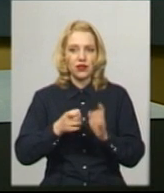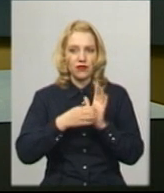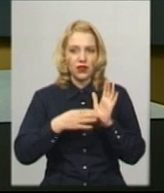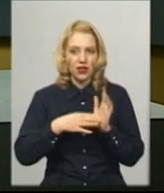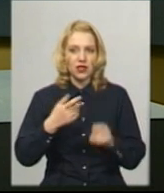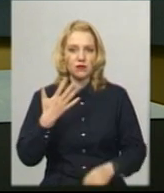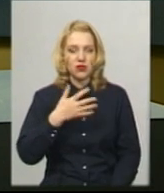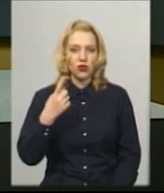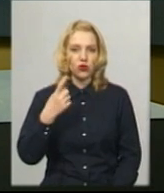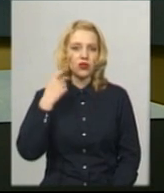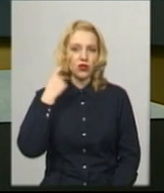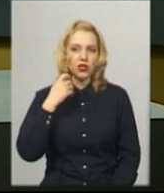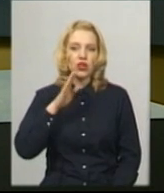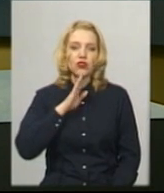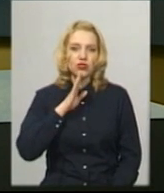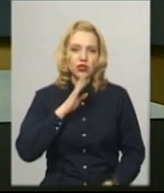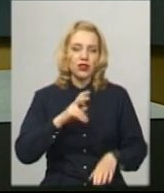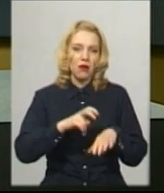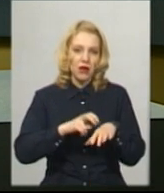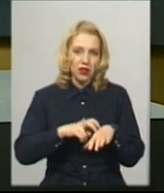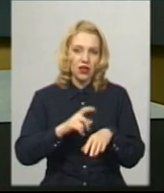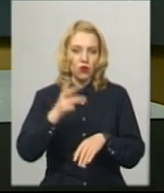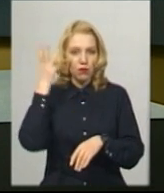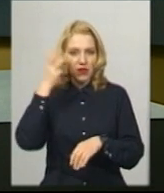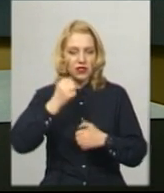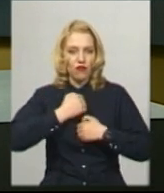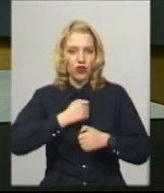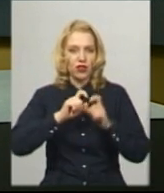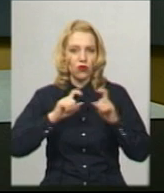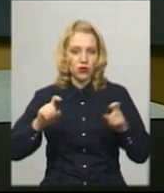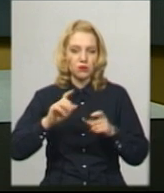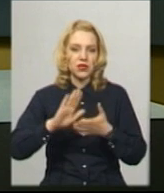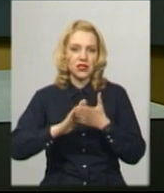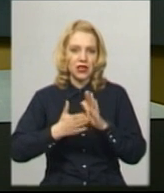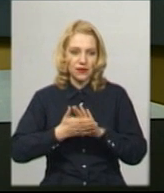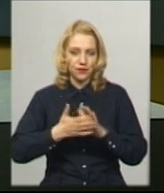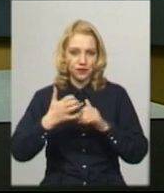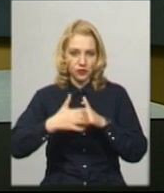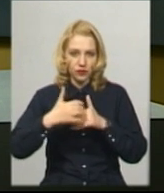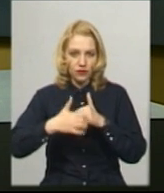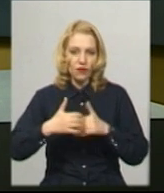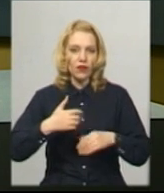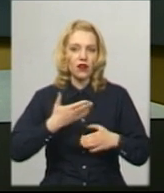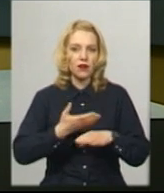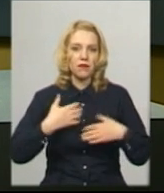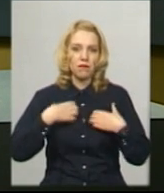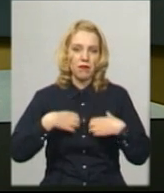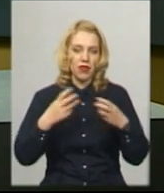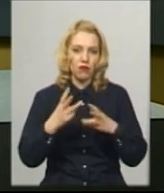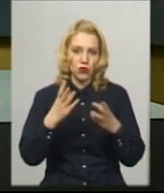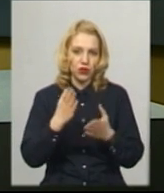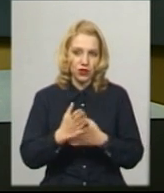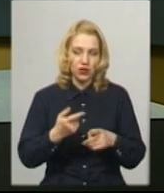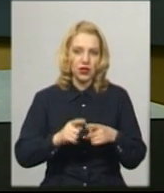медиком у Хмельницькому військовому госпіталі. У жінки стан середньої важкості – є пневмонія. Працівник Збройних сил України,